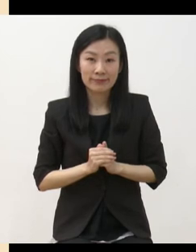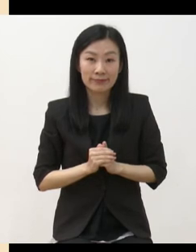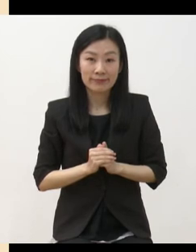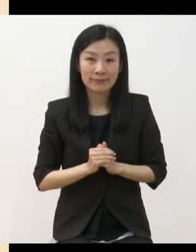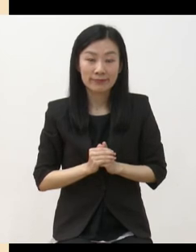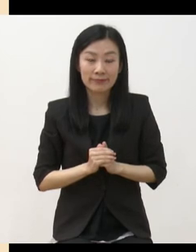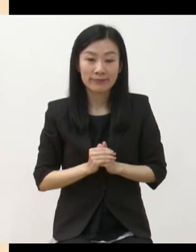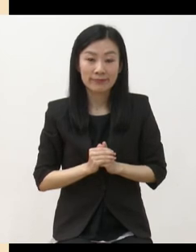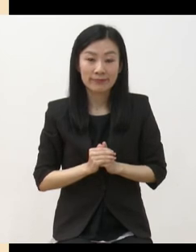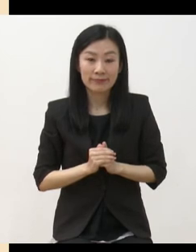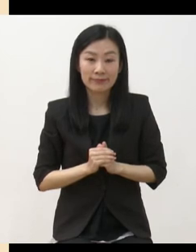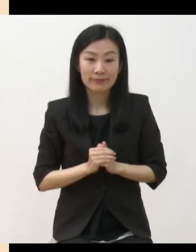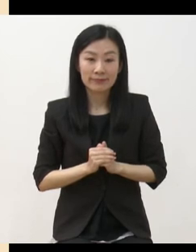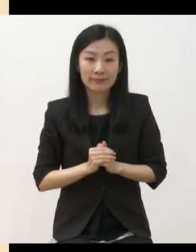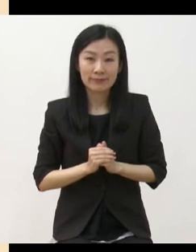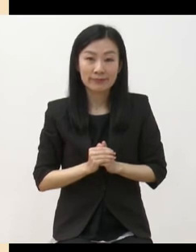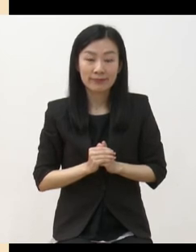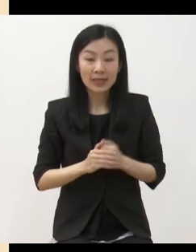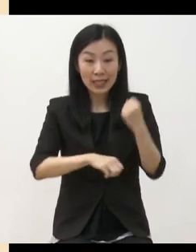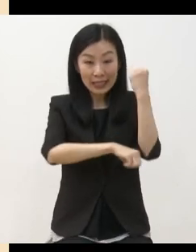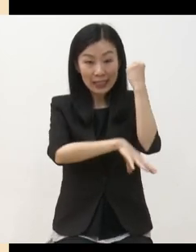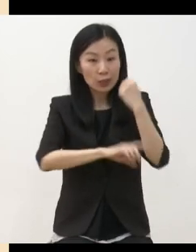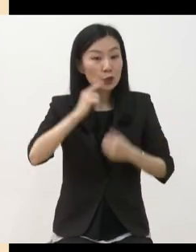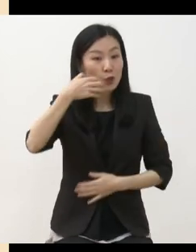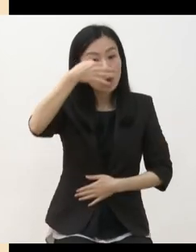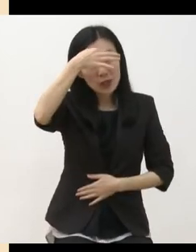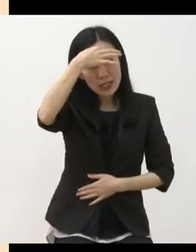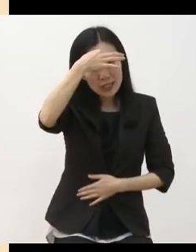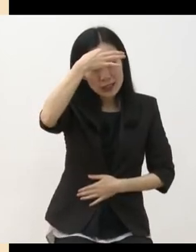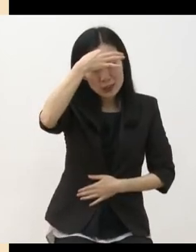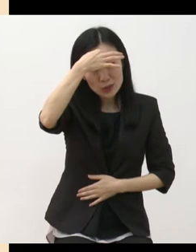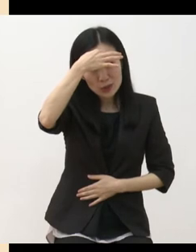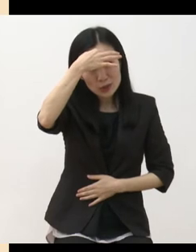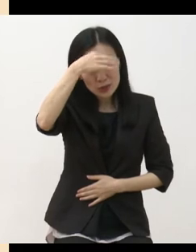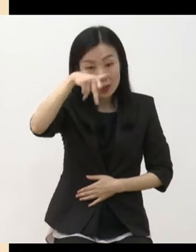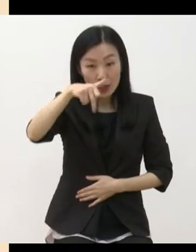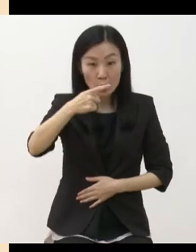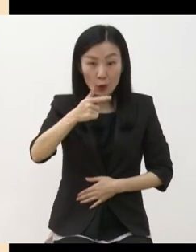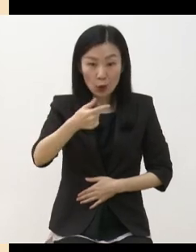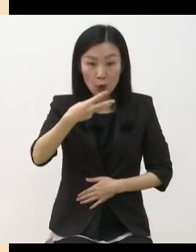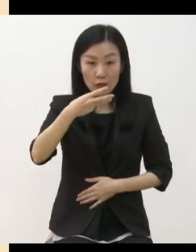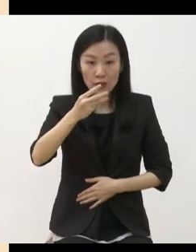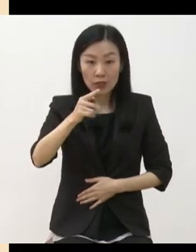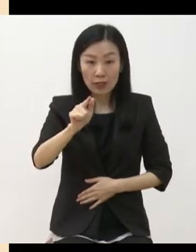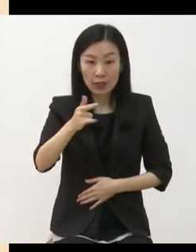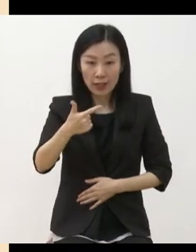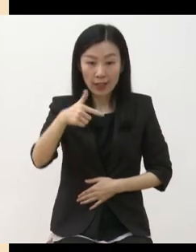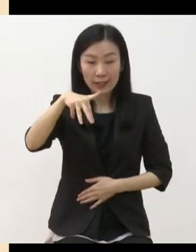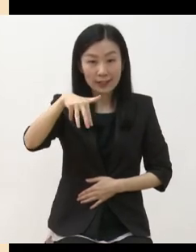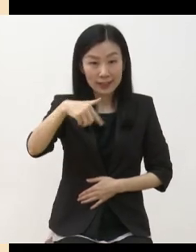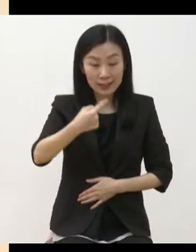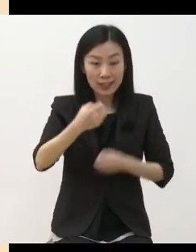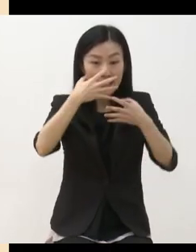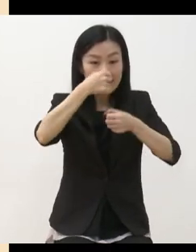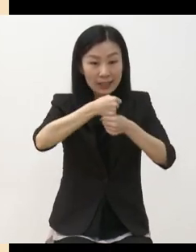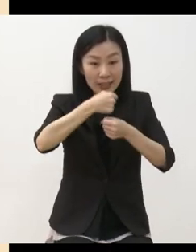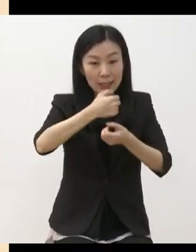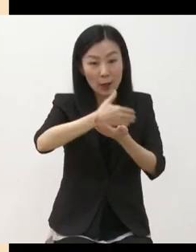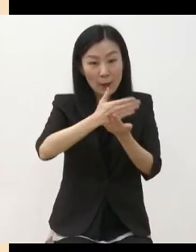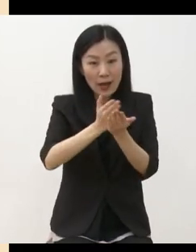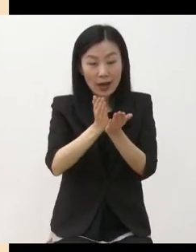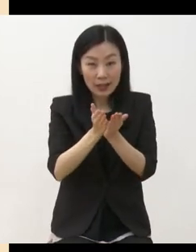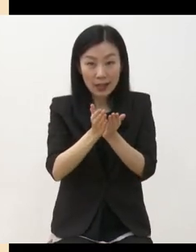기초예술 컨텐츠의 창작 향유 기반 조성을 확대하도록 하겠습니다 그리고